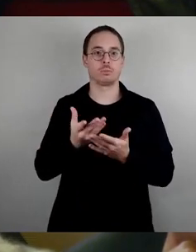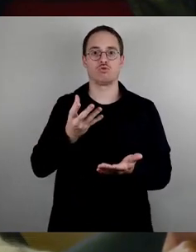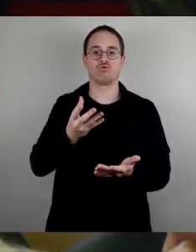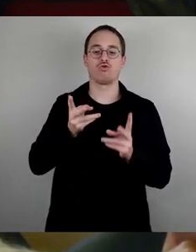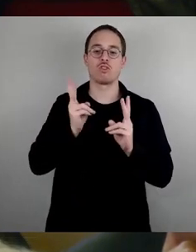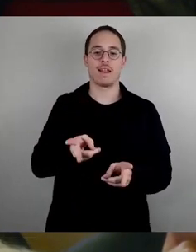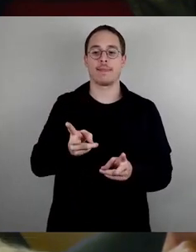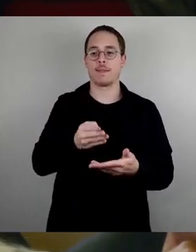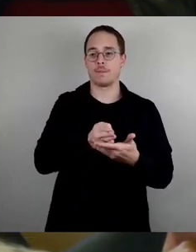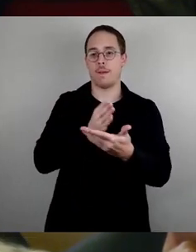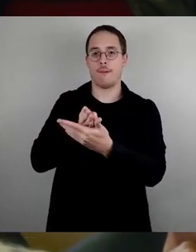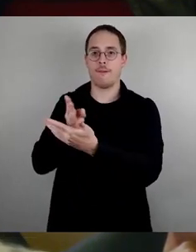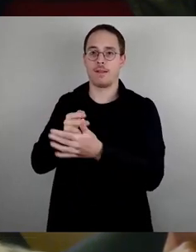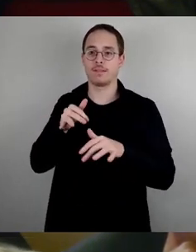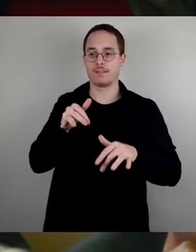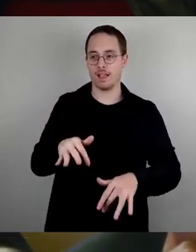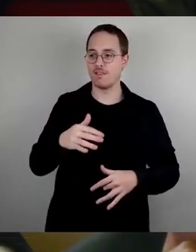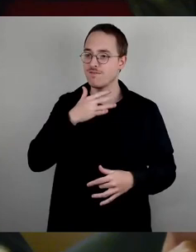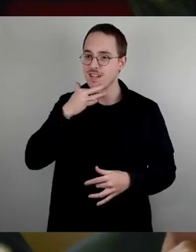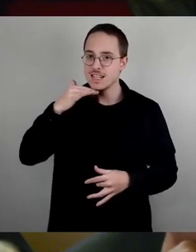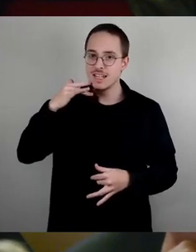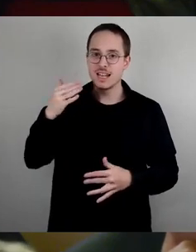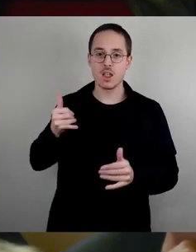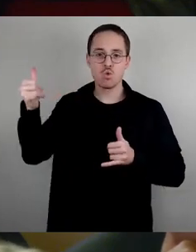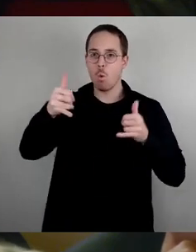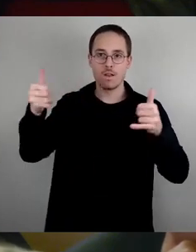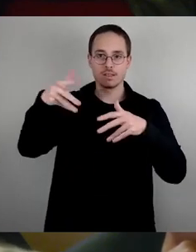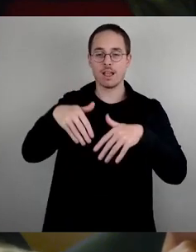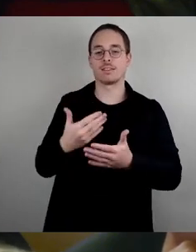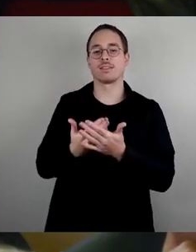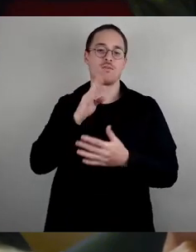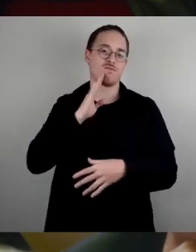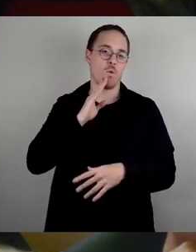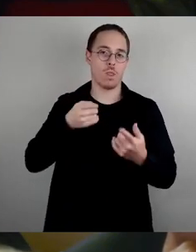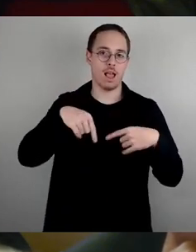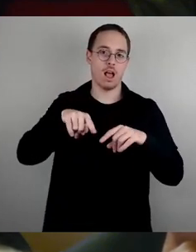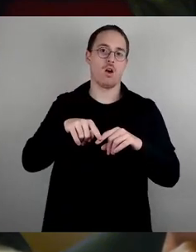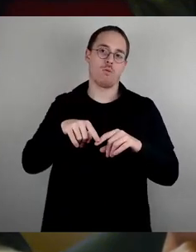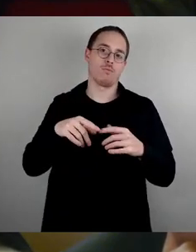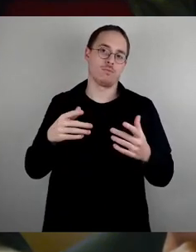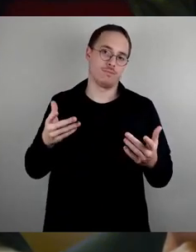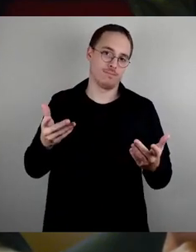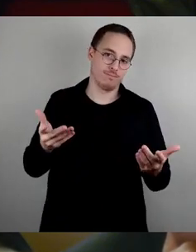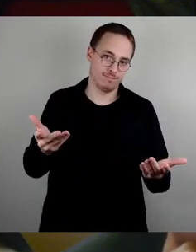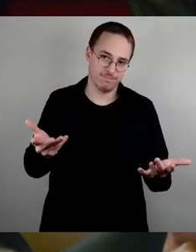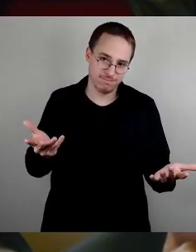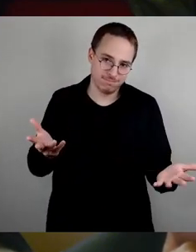Anteil an Touristen haben, kann natürlich nicht verwundern, denn Touristen wohnen gern dort, wo Touristen gern sind.